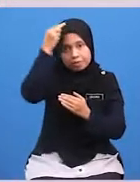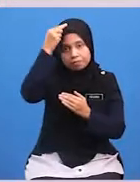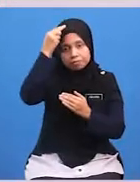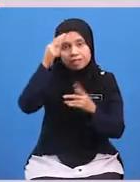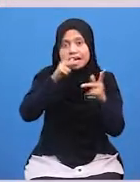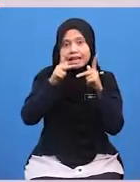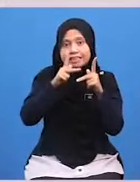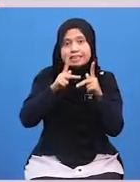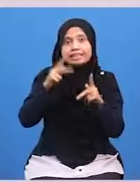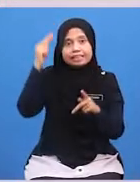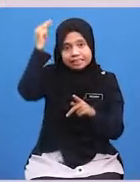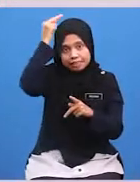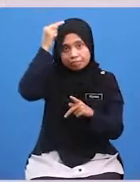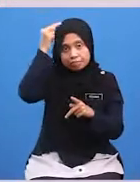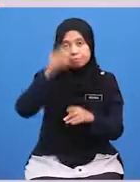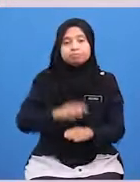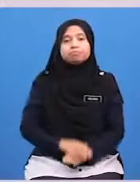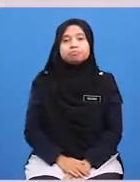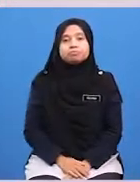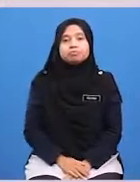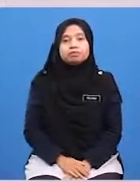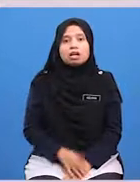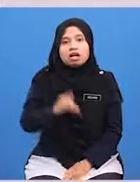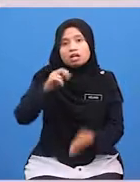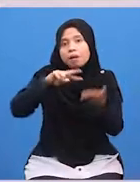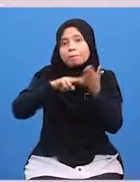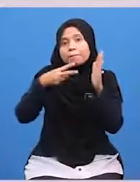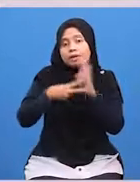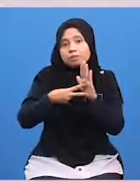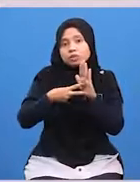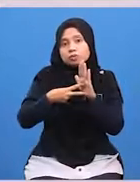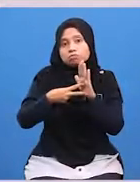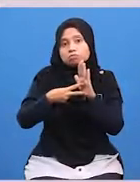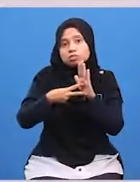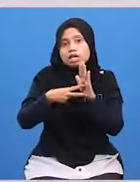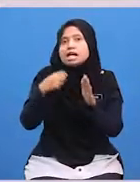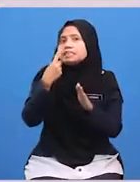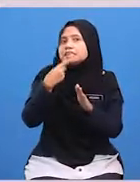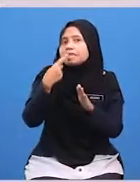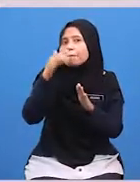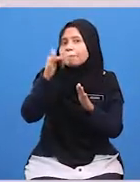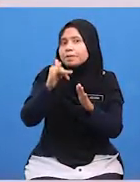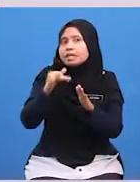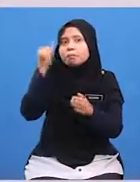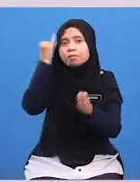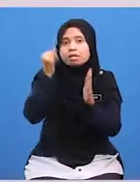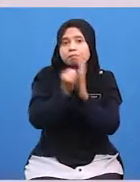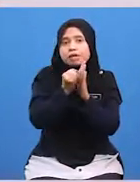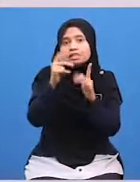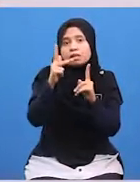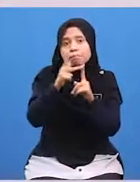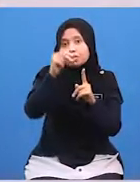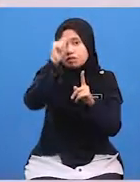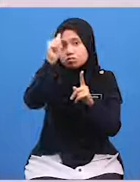Rasulullah SAW Yang bermaksud Sesiapa yang beriman kepada Allah